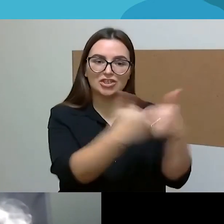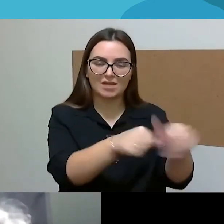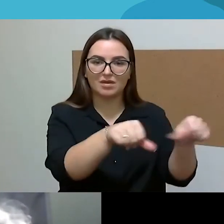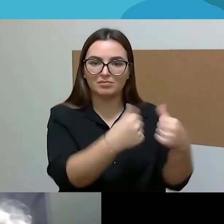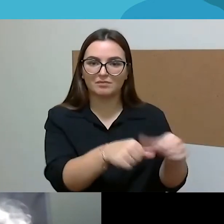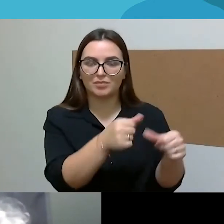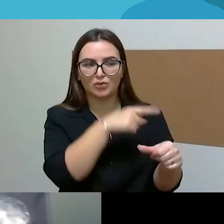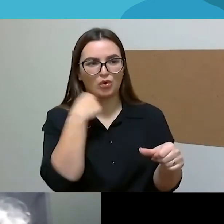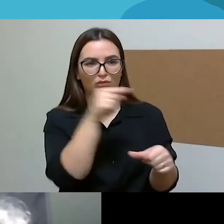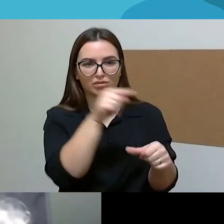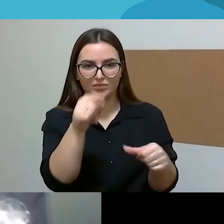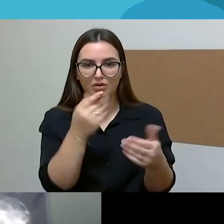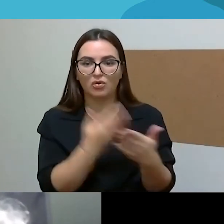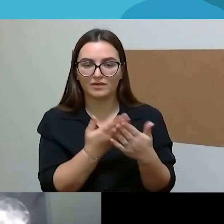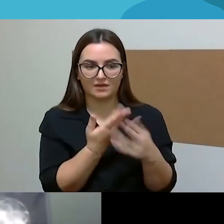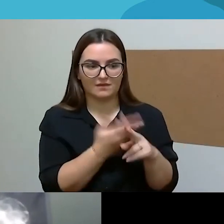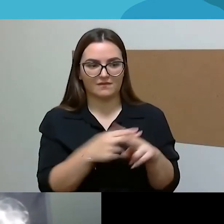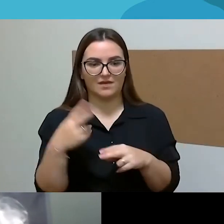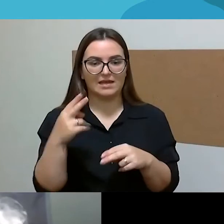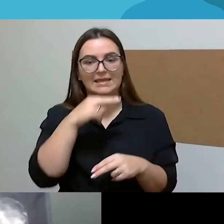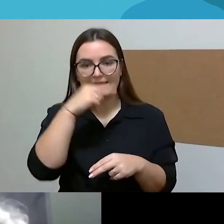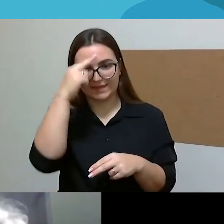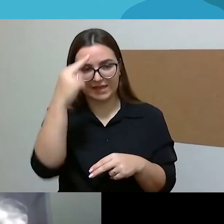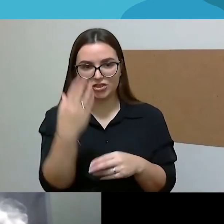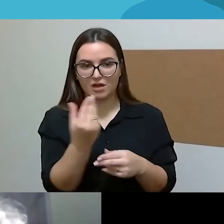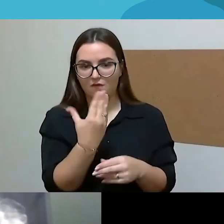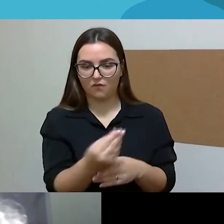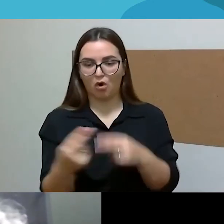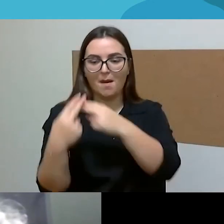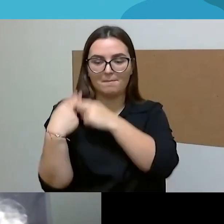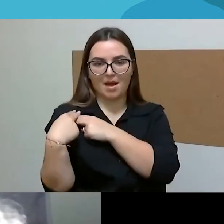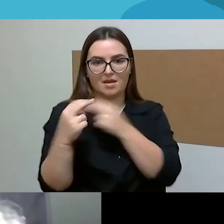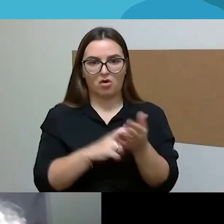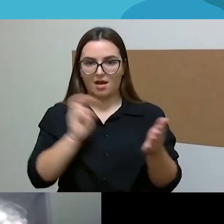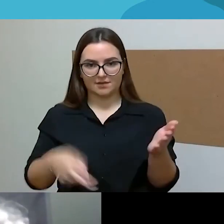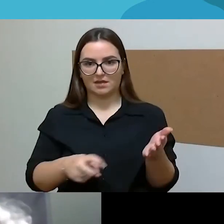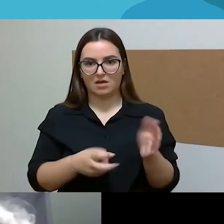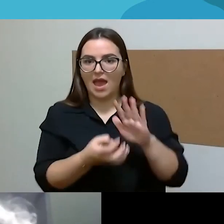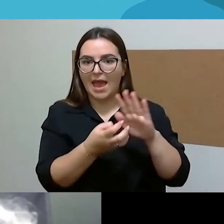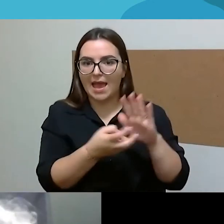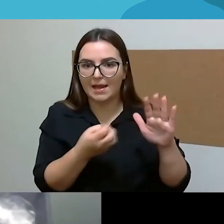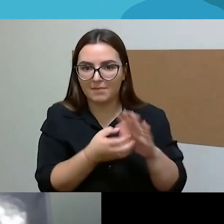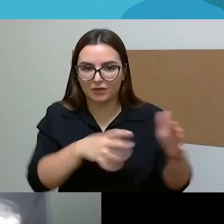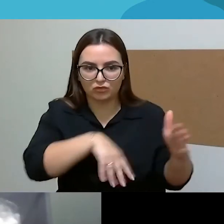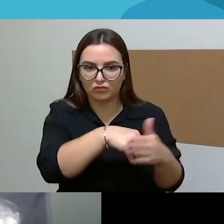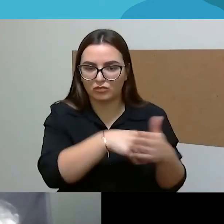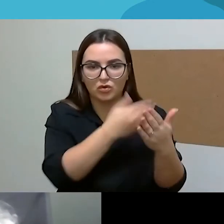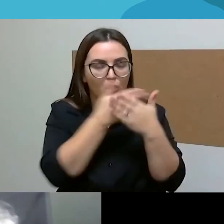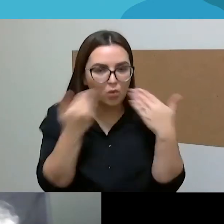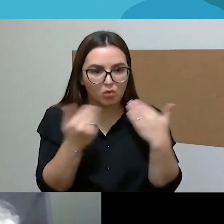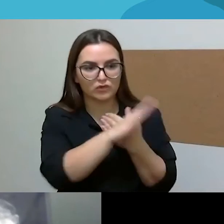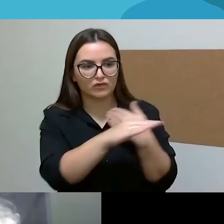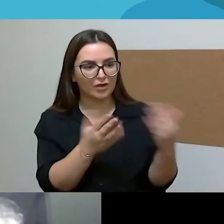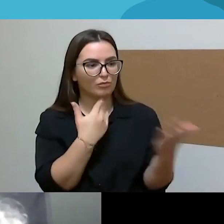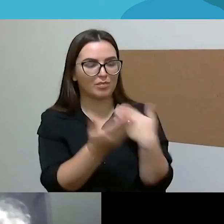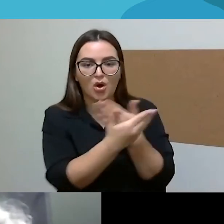atsisako savo pareigų vaikams. Jie nemoka alimentų, jie neišlaiko, jie nepalaiko ryšio. Tai va šitoje